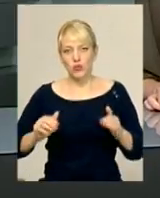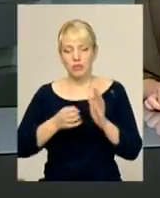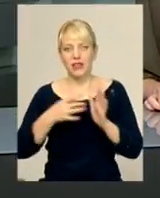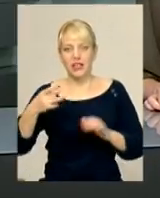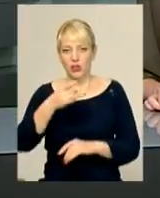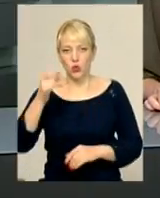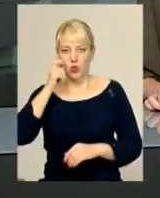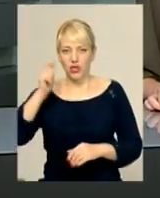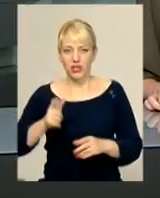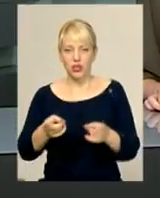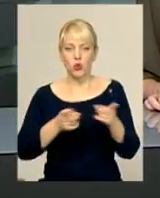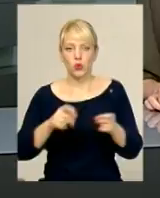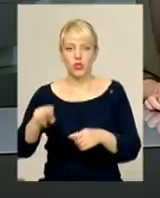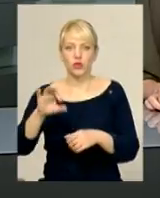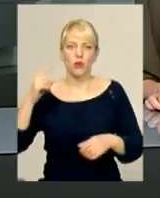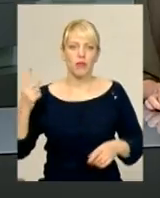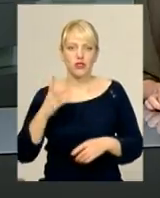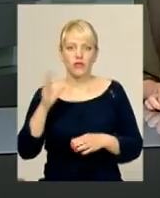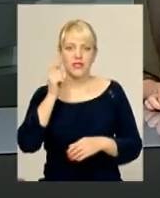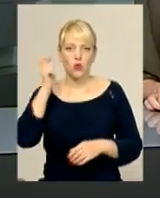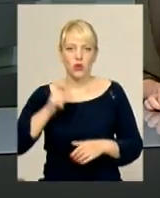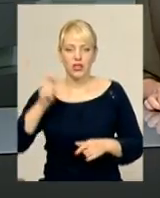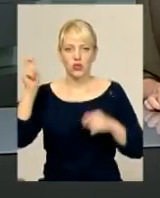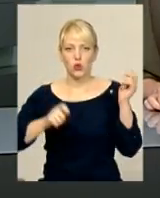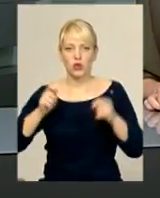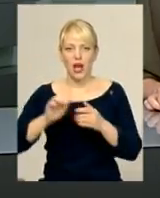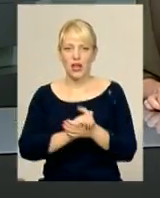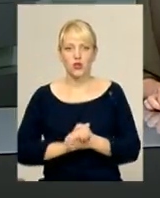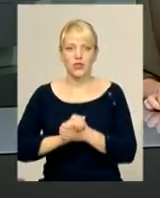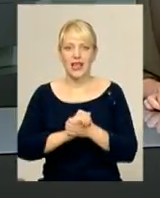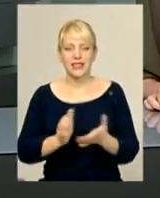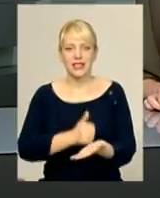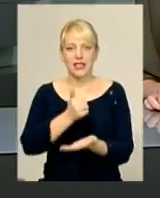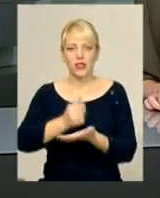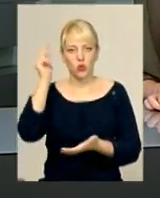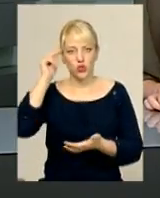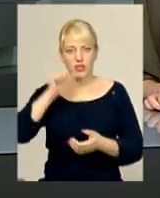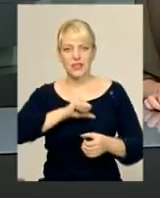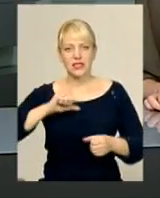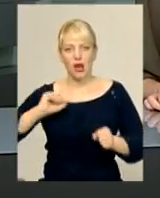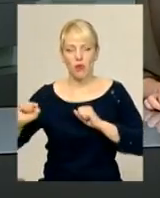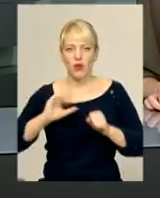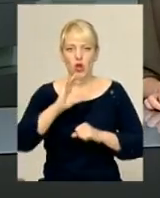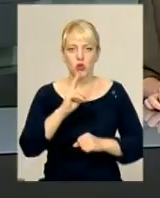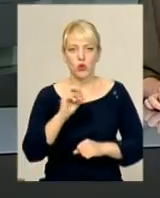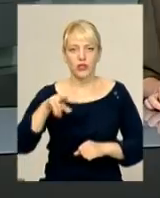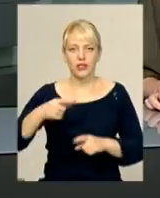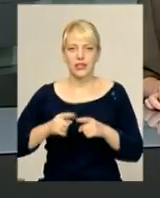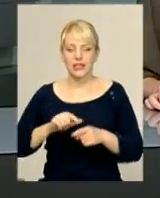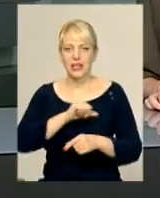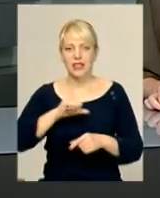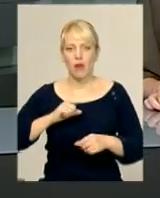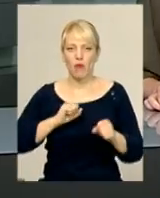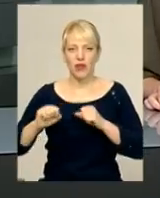регіонів країни долучились до першого всеукраїнського зльоту Асоціації лідерів учнівського самоврядування «Сокіл». Це самоврядна